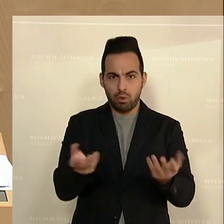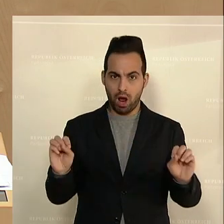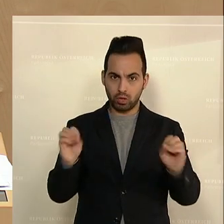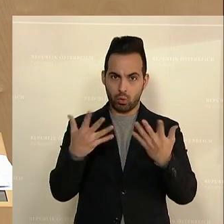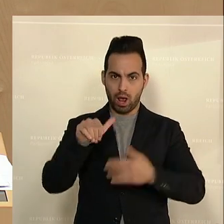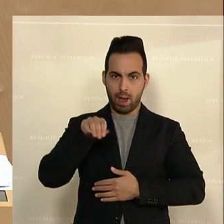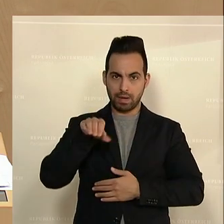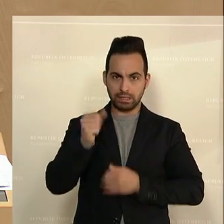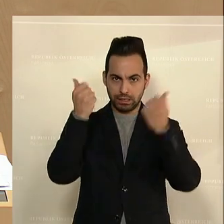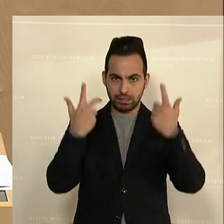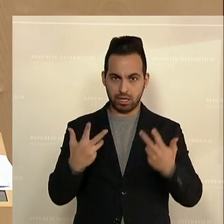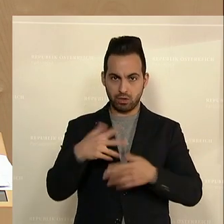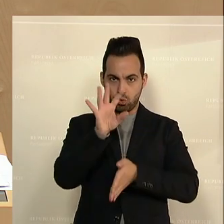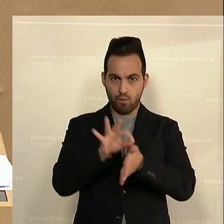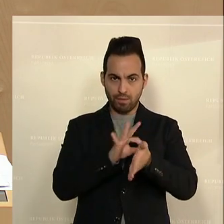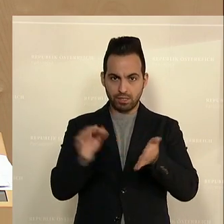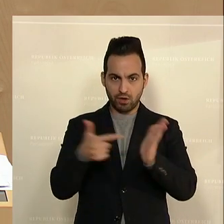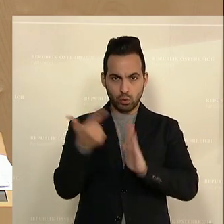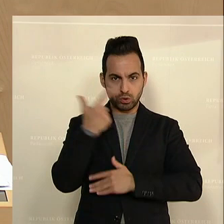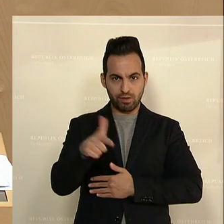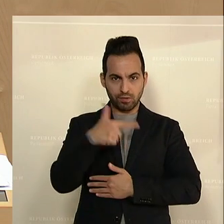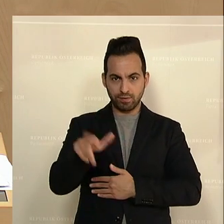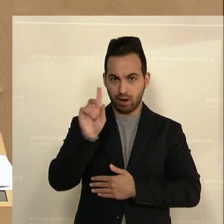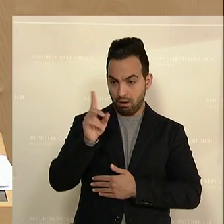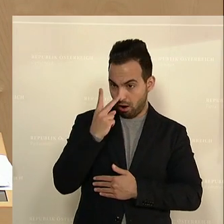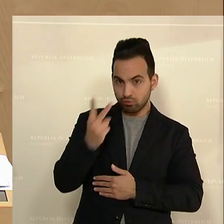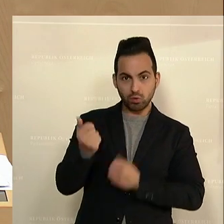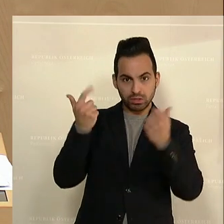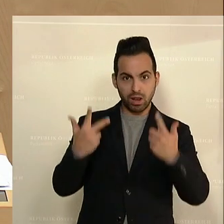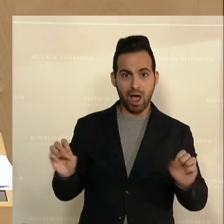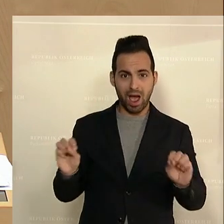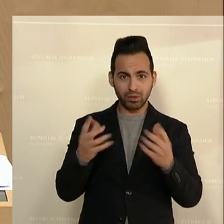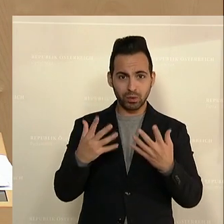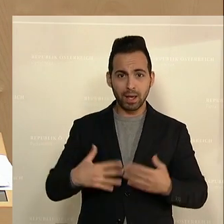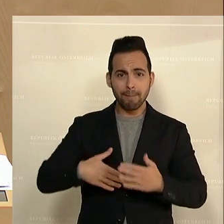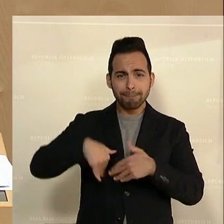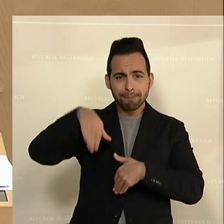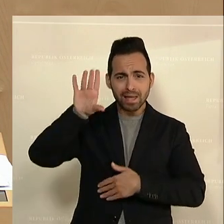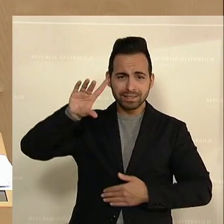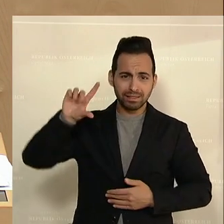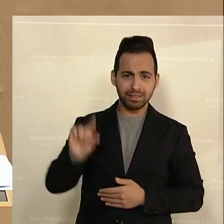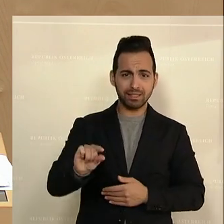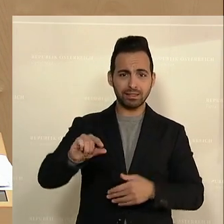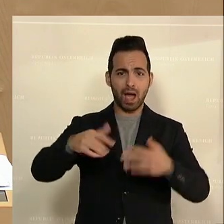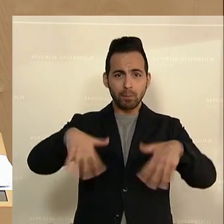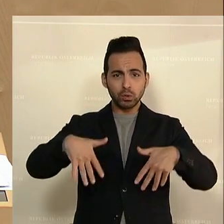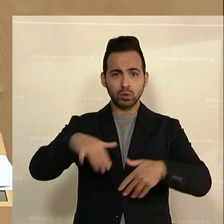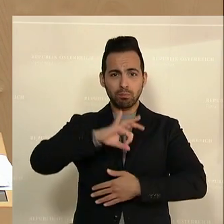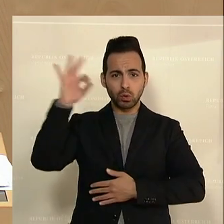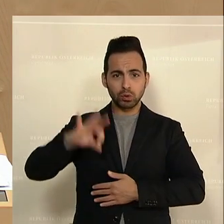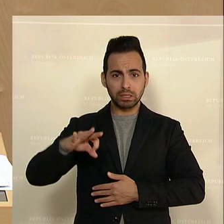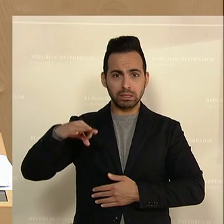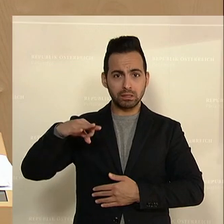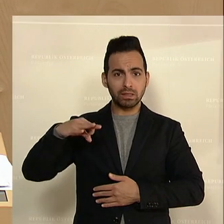aktuellen AMS-Zahlen anschaue vom November 2022? Dann sehen wir nämlich, wir haben aktuell die niedrigste Erwerbsarbeitslosenquote in